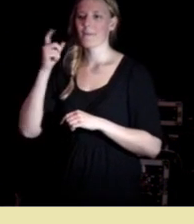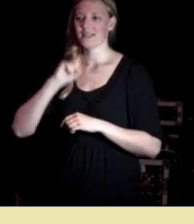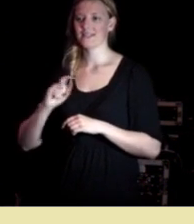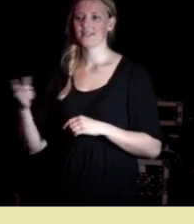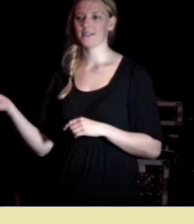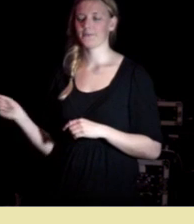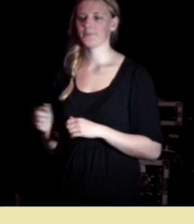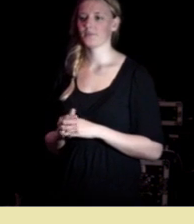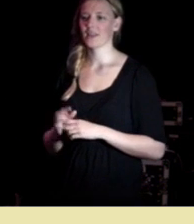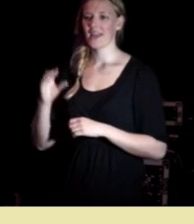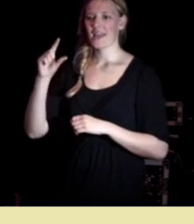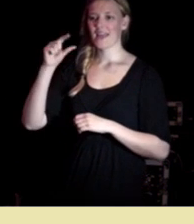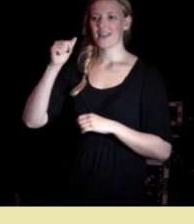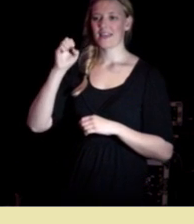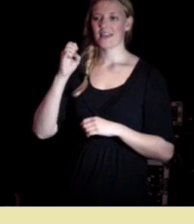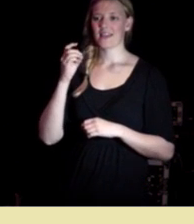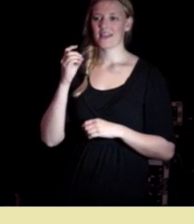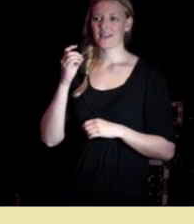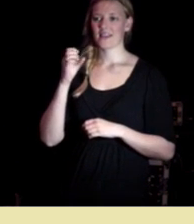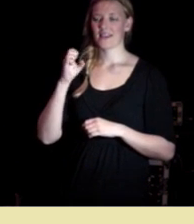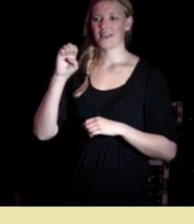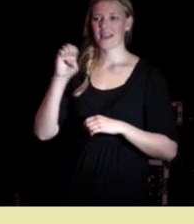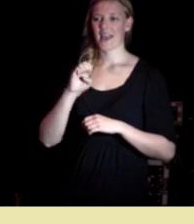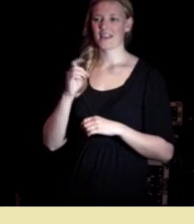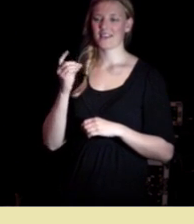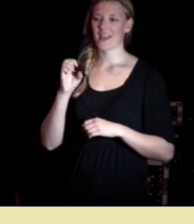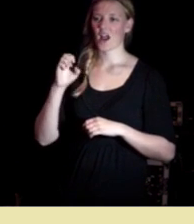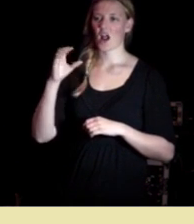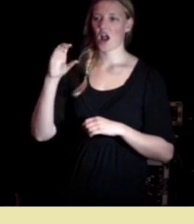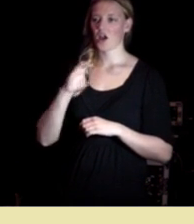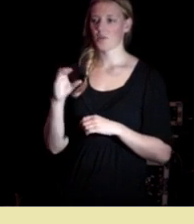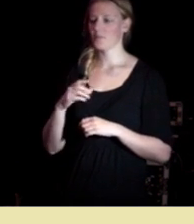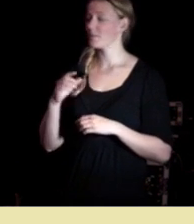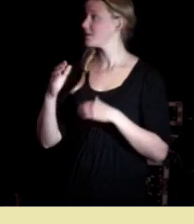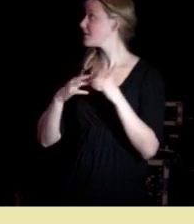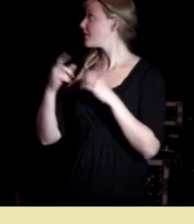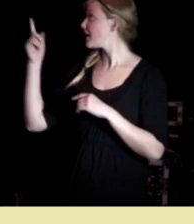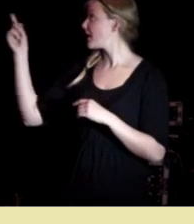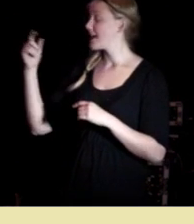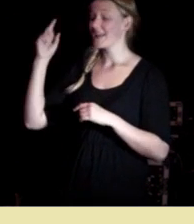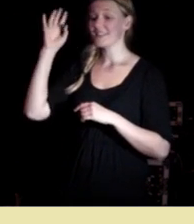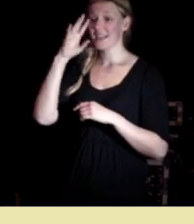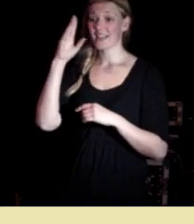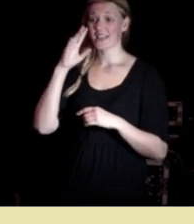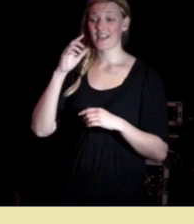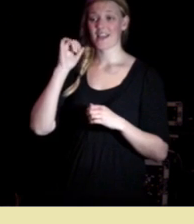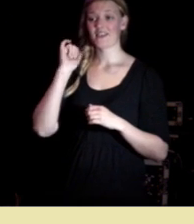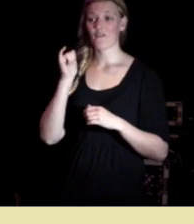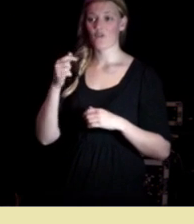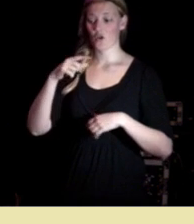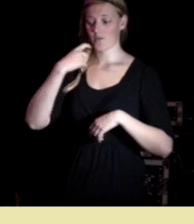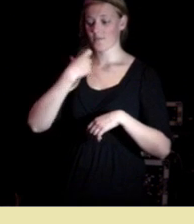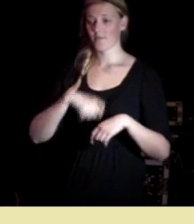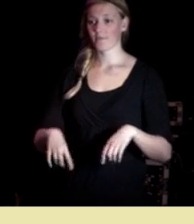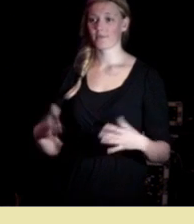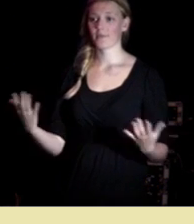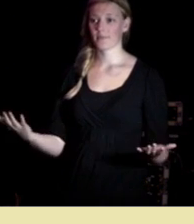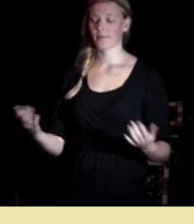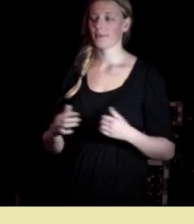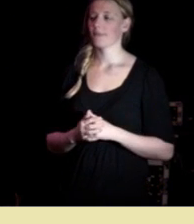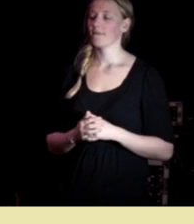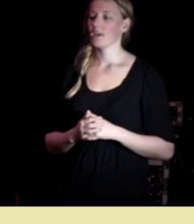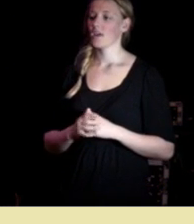Descartes skrev dette brømmelig KG2 ergo sum jeg tenker derfor er jeg jeg tror at vi skal prøve som